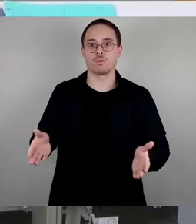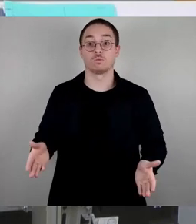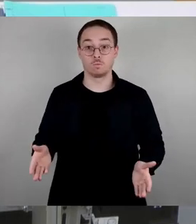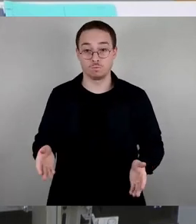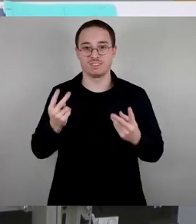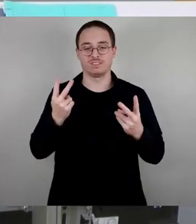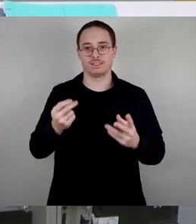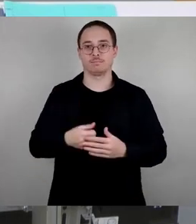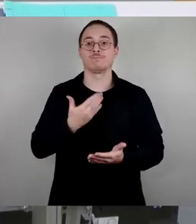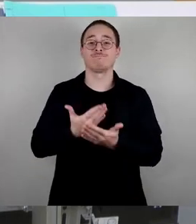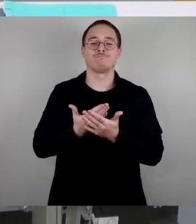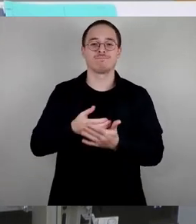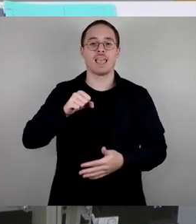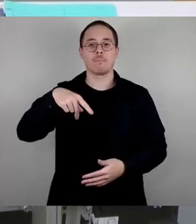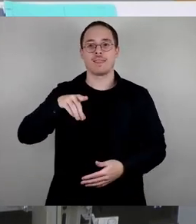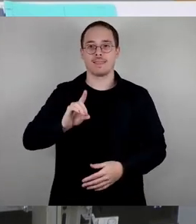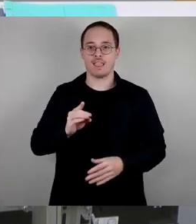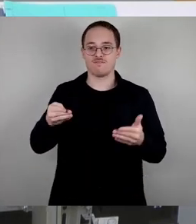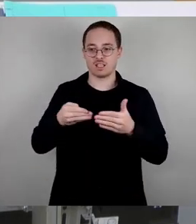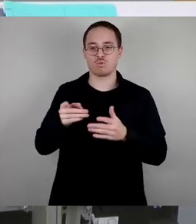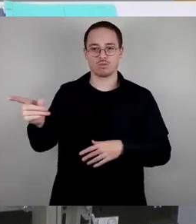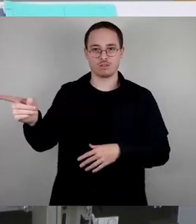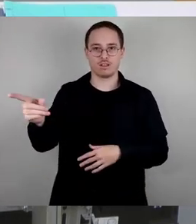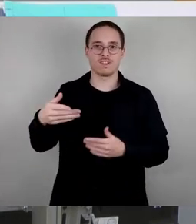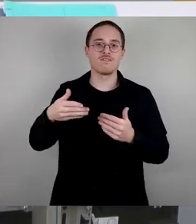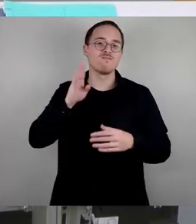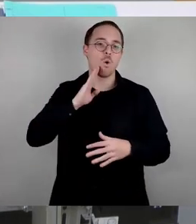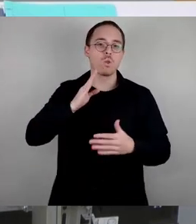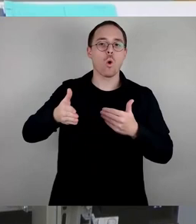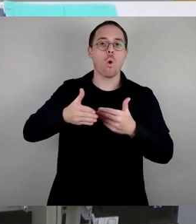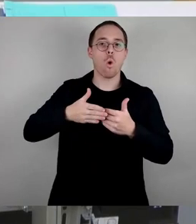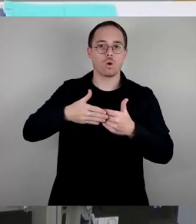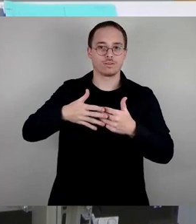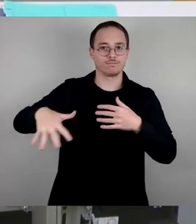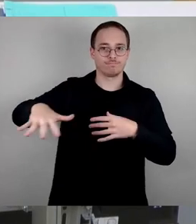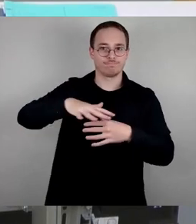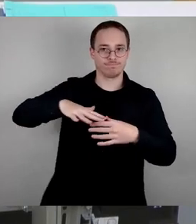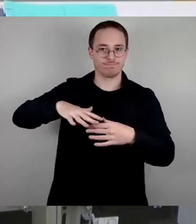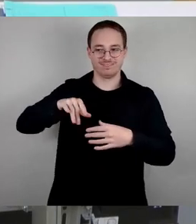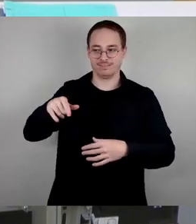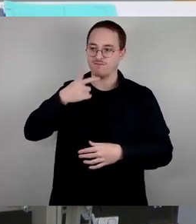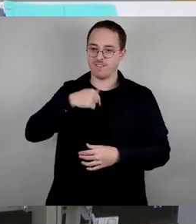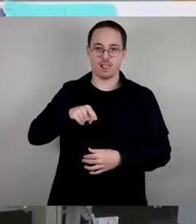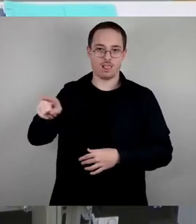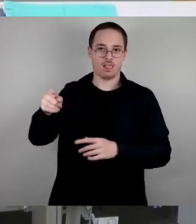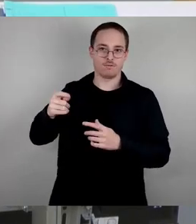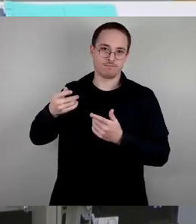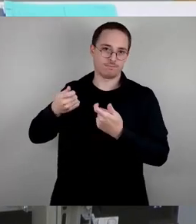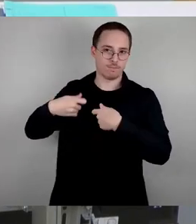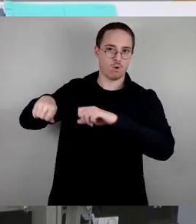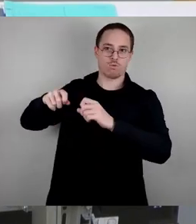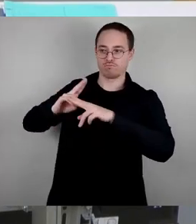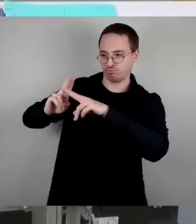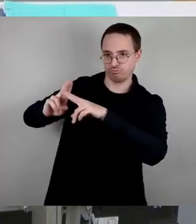zum Ausbau von wohnortnahen Schwimmflächen in Dresden. Schwimmhallen und Freizeitbäder erfüllen nicht nur eine wichtige